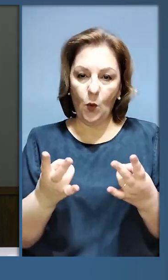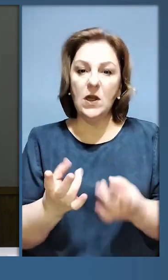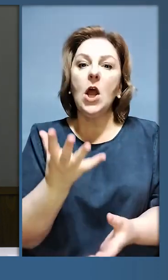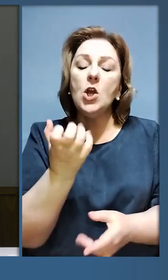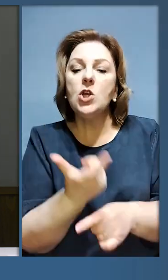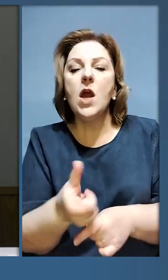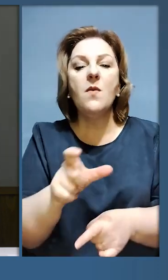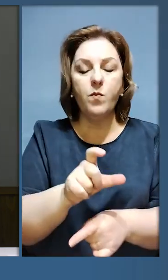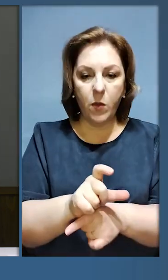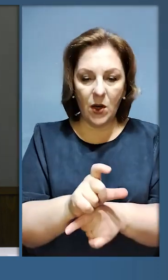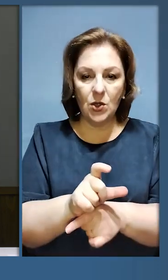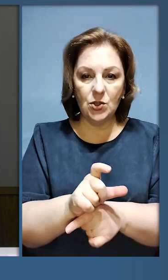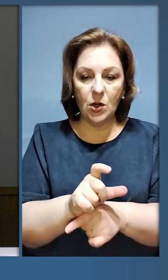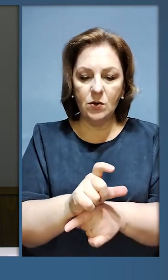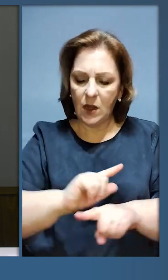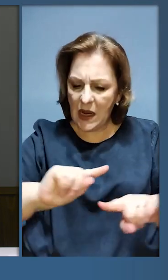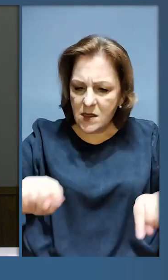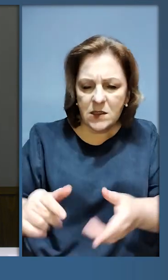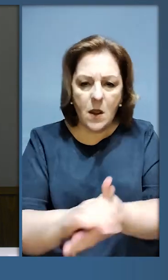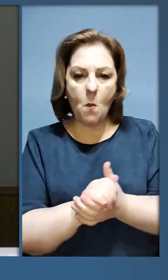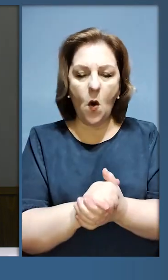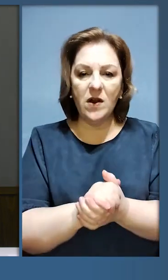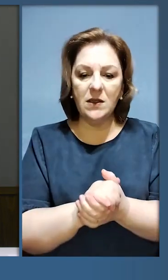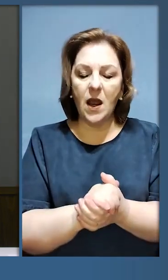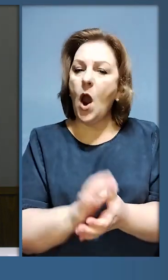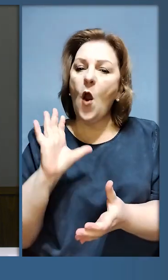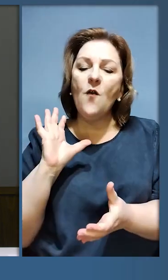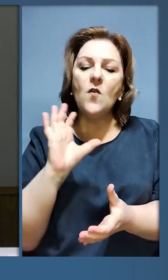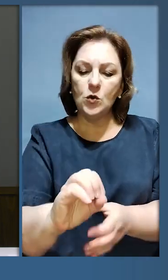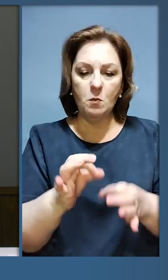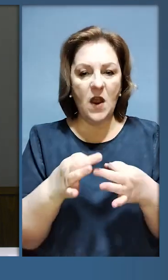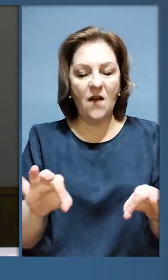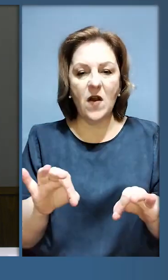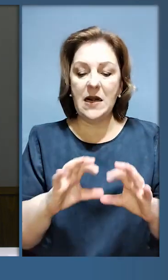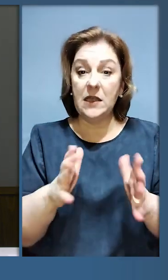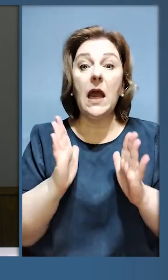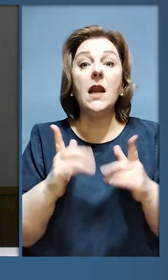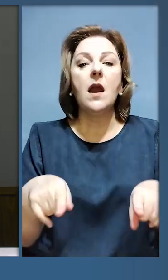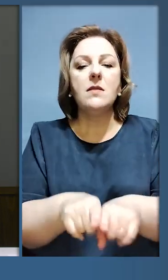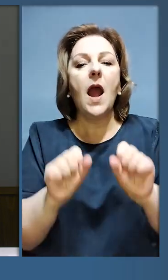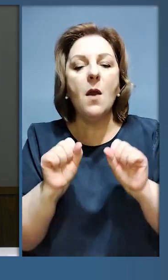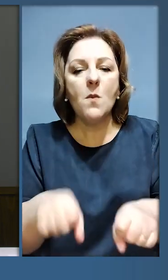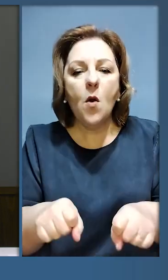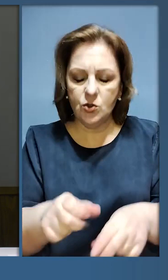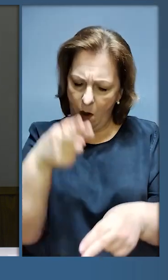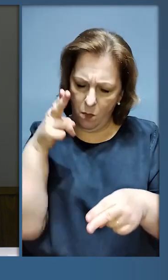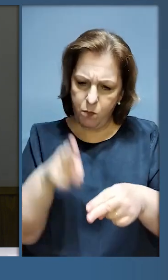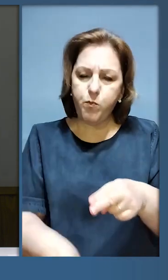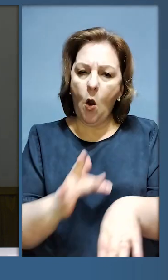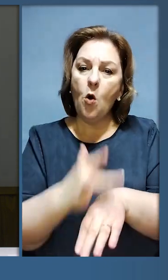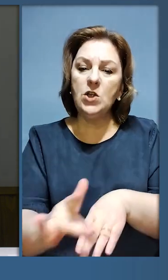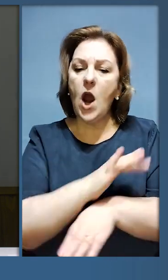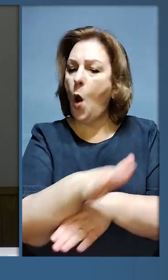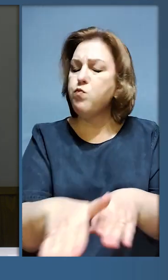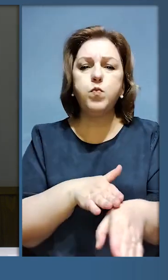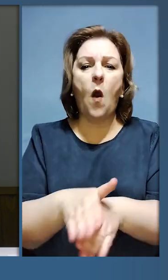Зараз потребуємо ще більшої змобілізованості і в усьому вільному світі. І тільки так